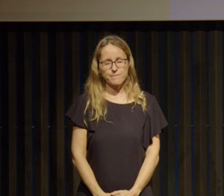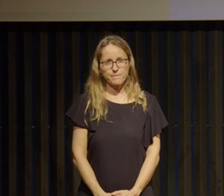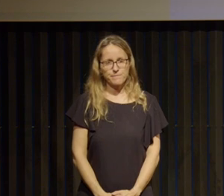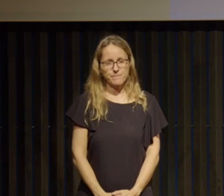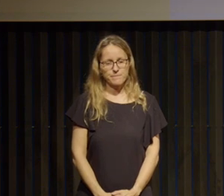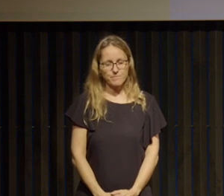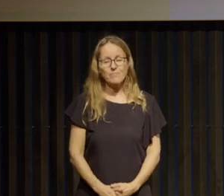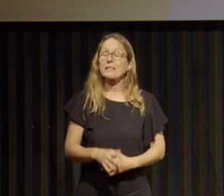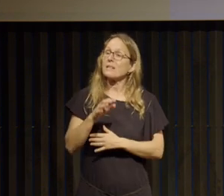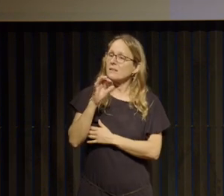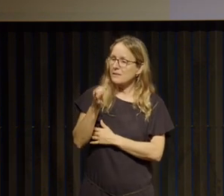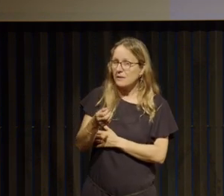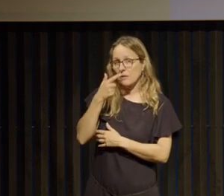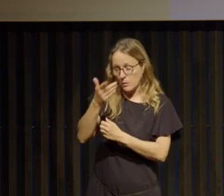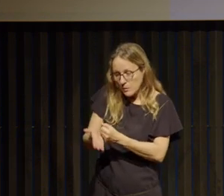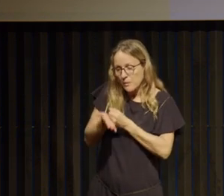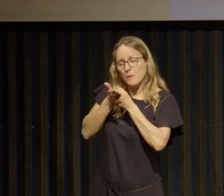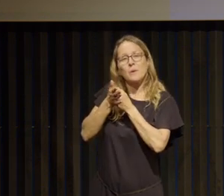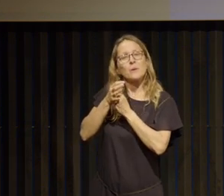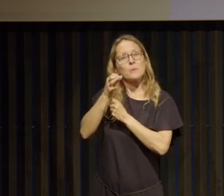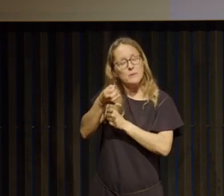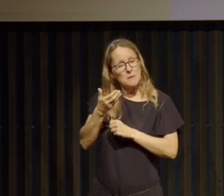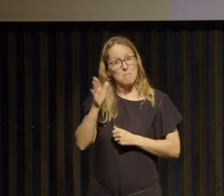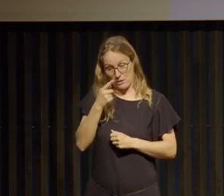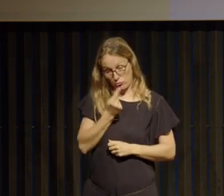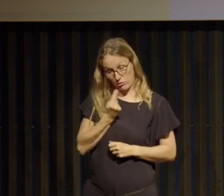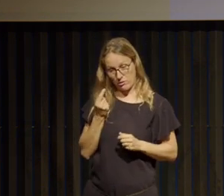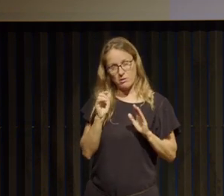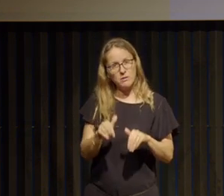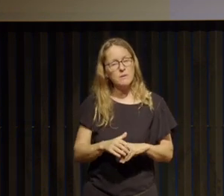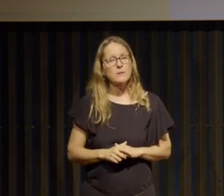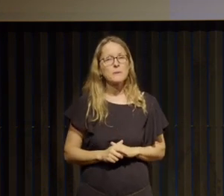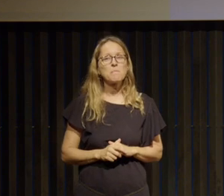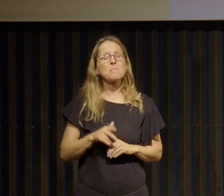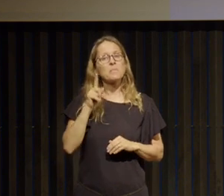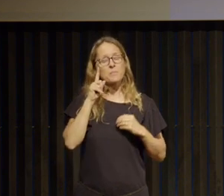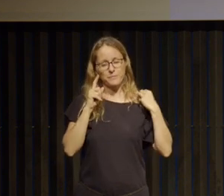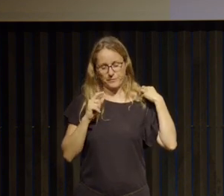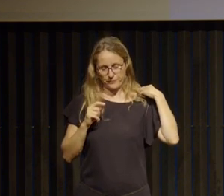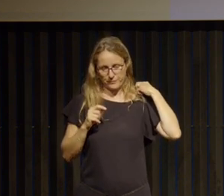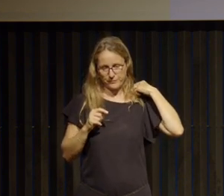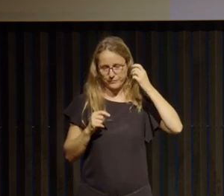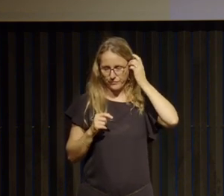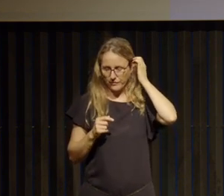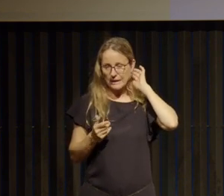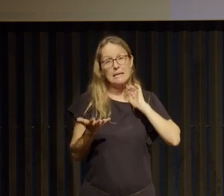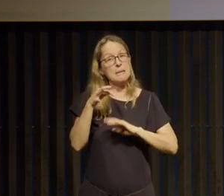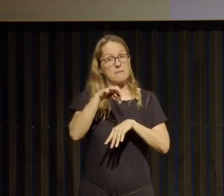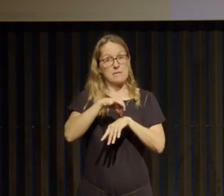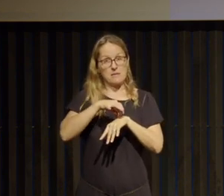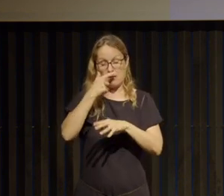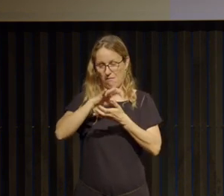alors oui je me suis sentie soutenue et pour autant très seule parce que c'est une maladie qui est extrêmement